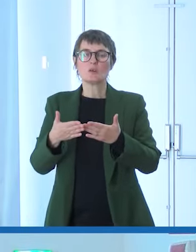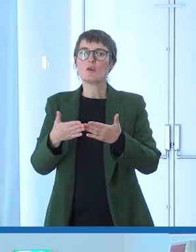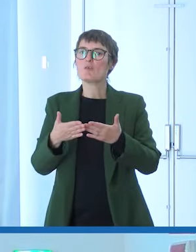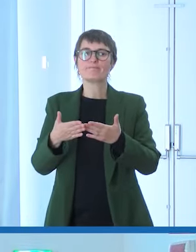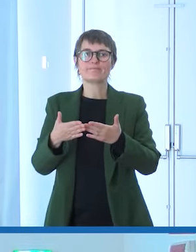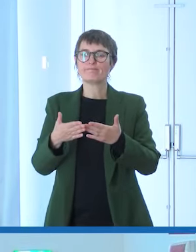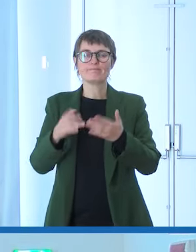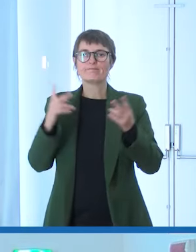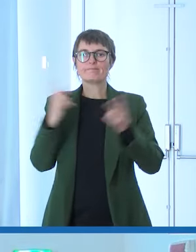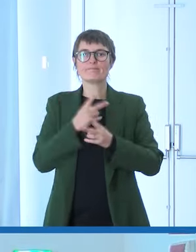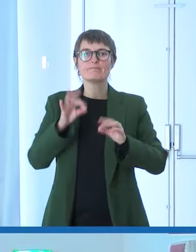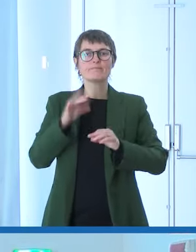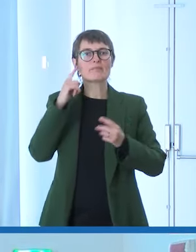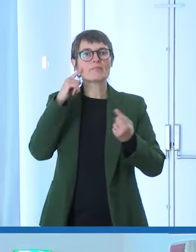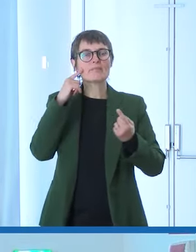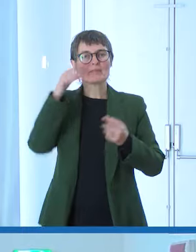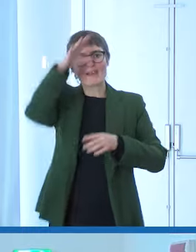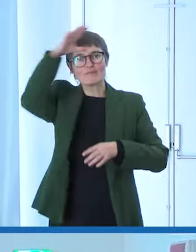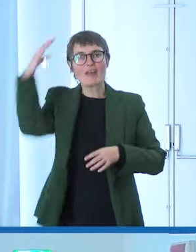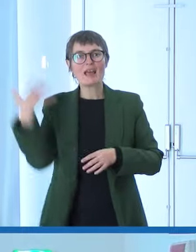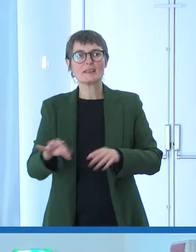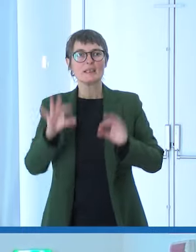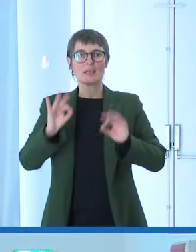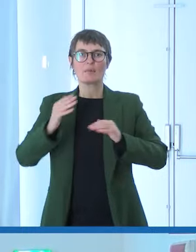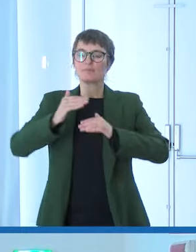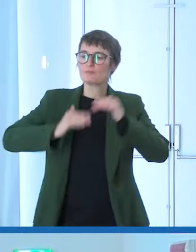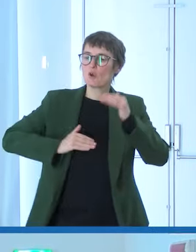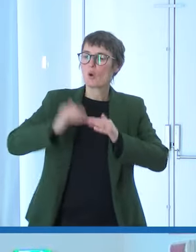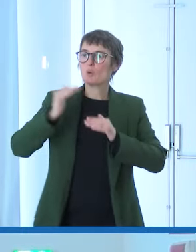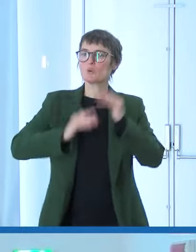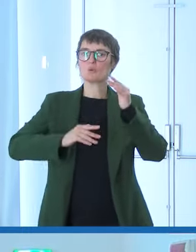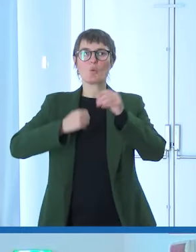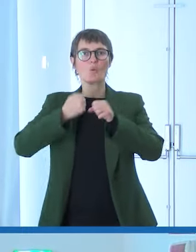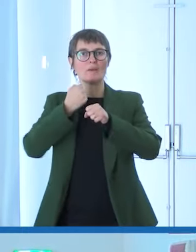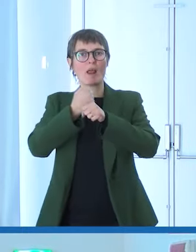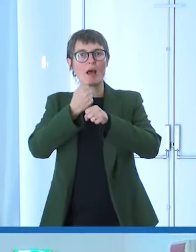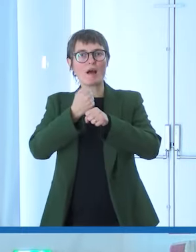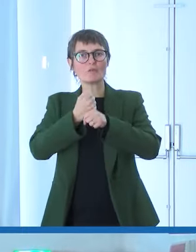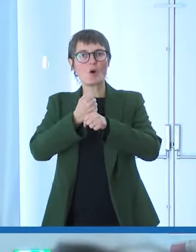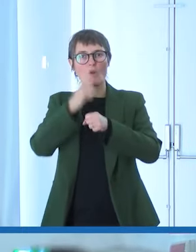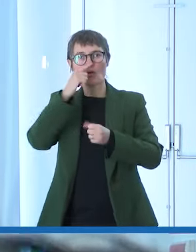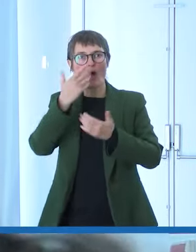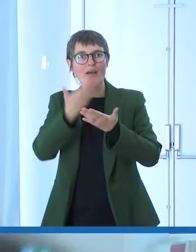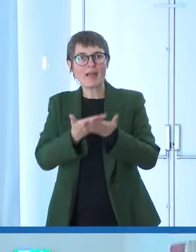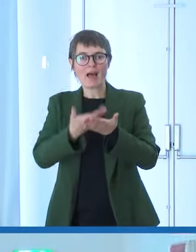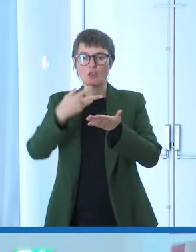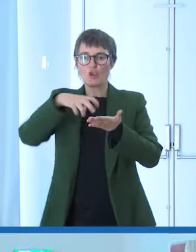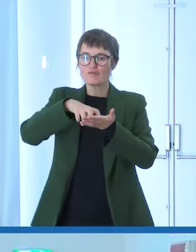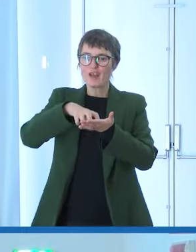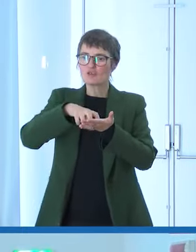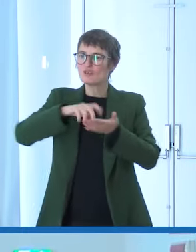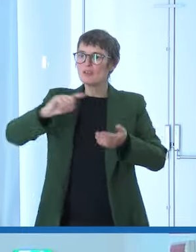fatica a costruire anche un lavoro che sia a dimensione delle fragilità di tutti. Il lavoro è la prima